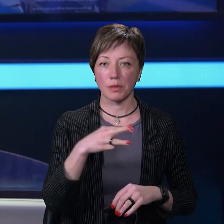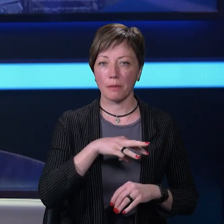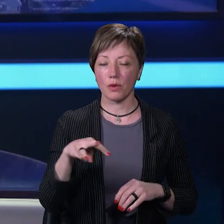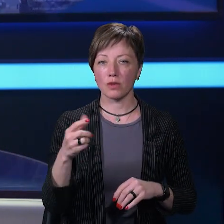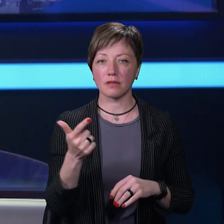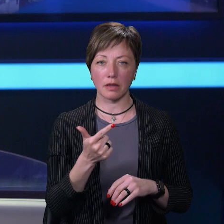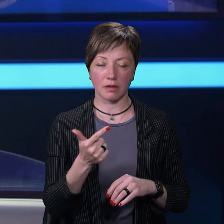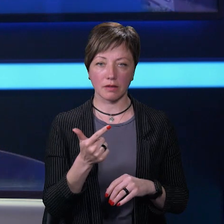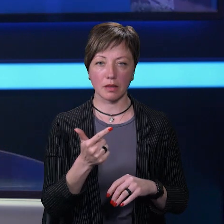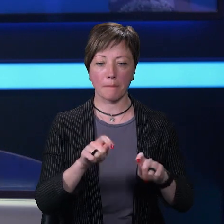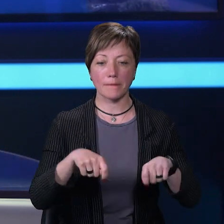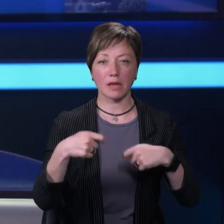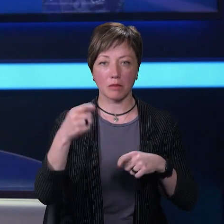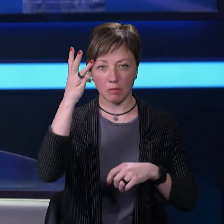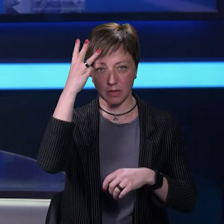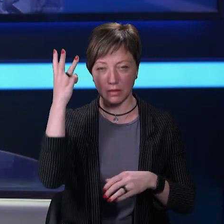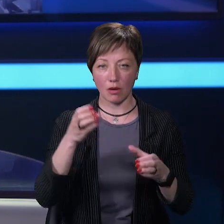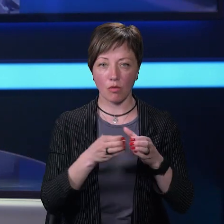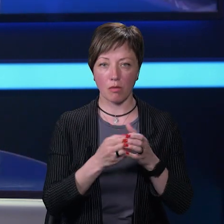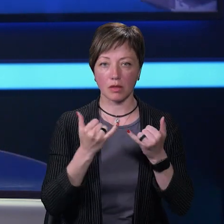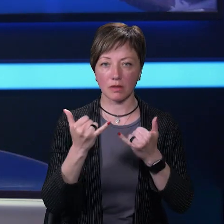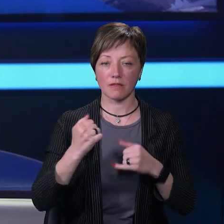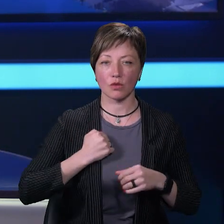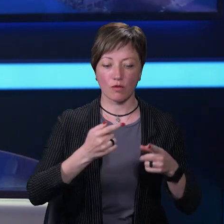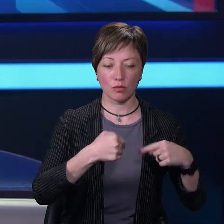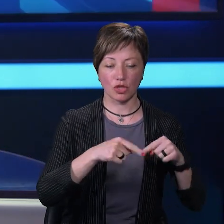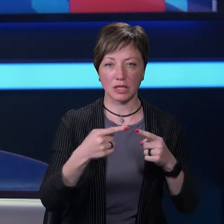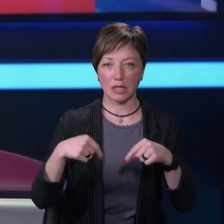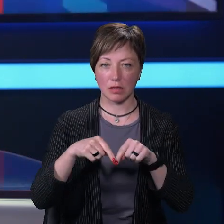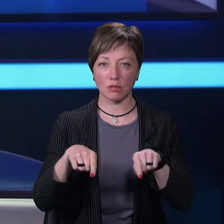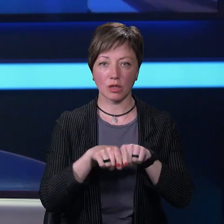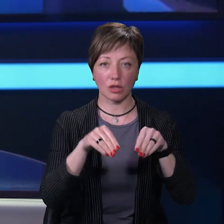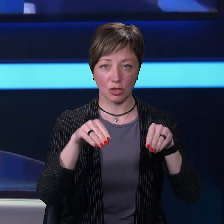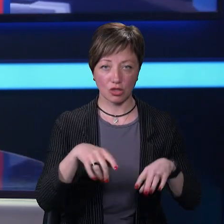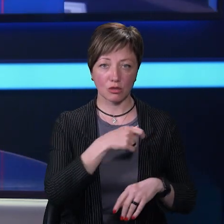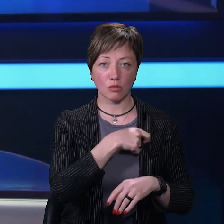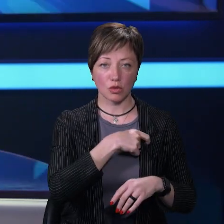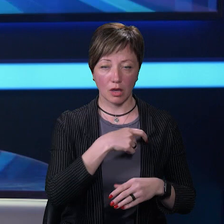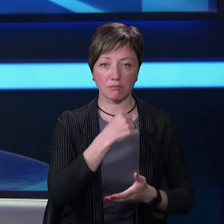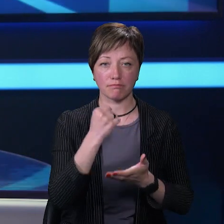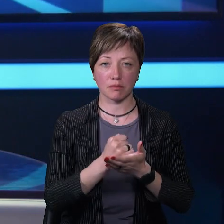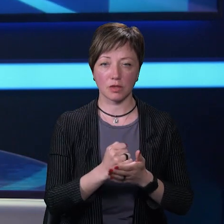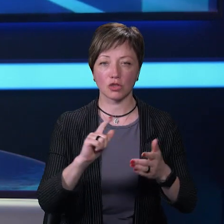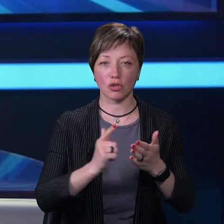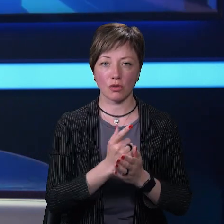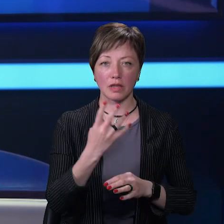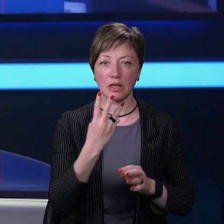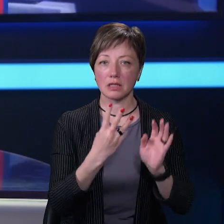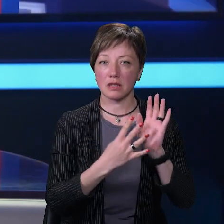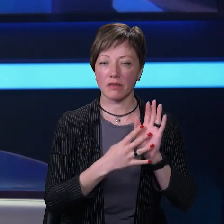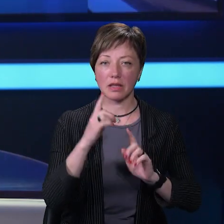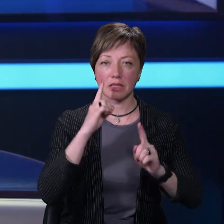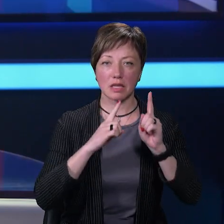мільйонів гривень передала Хмельницька громада військовим частинам. Таке рішення депутати підтримали на черговій 39